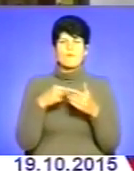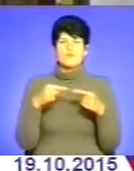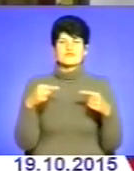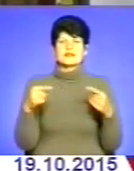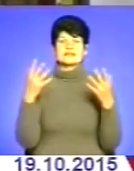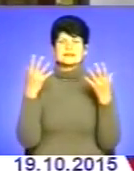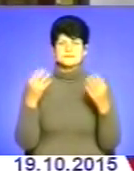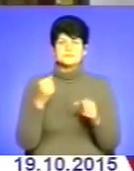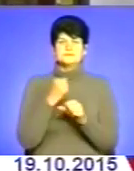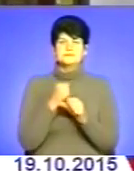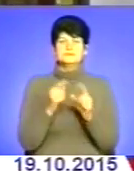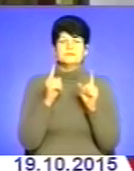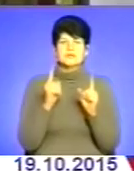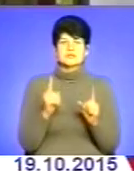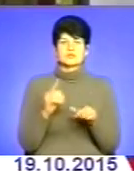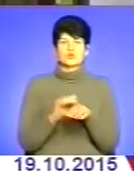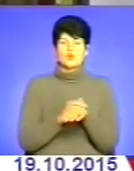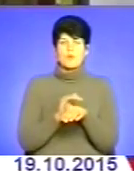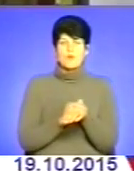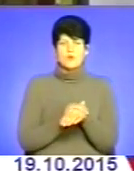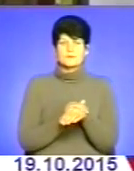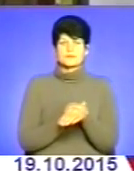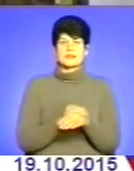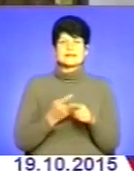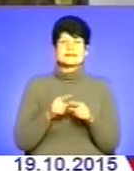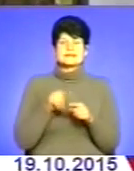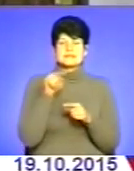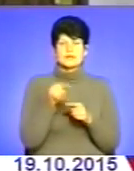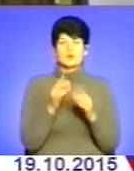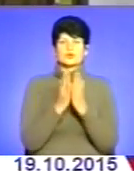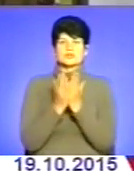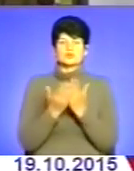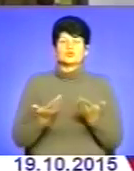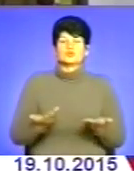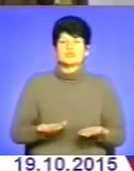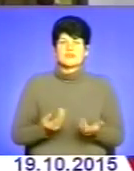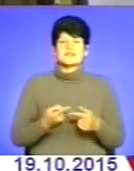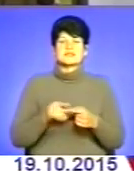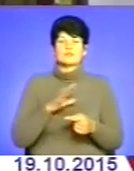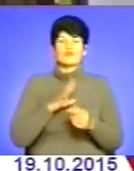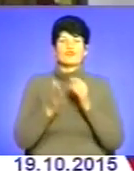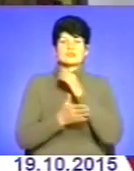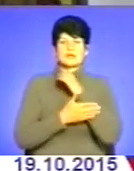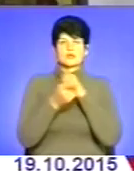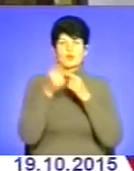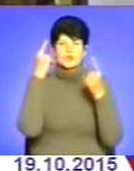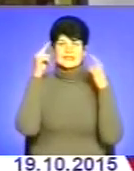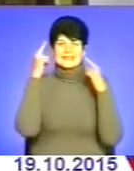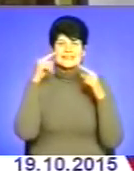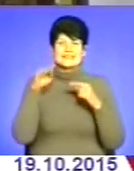робив лише добро І він цією книжкою жив, це був останній його твір Він багато дуже